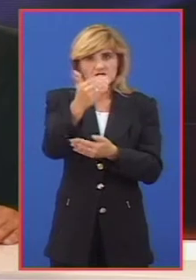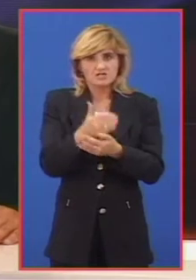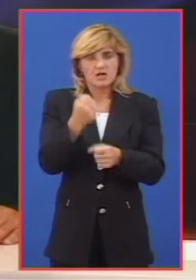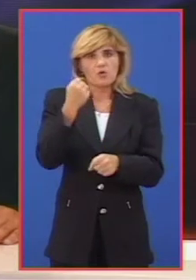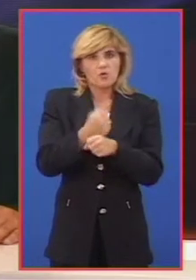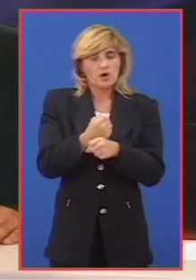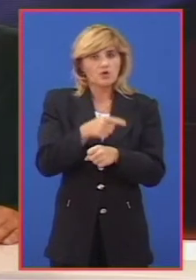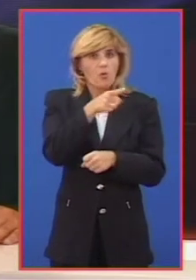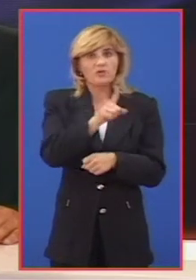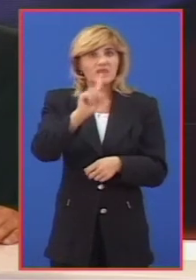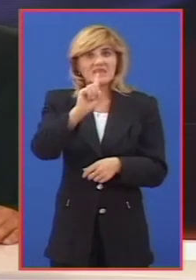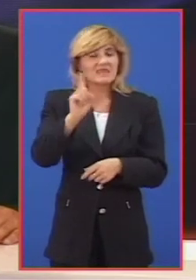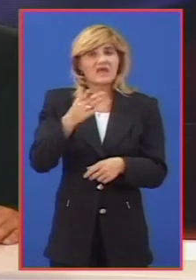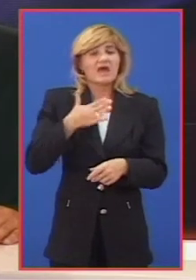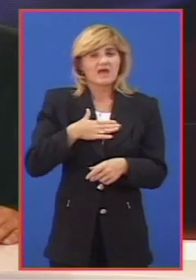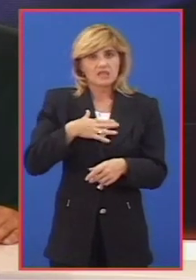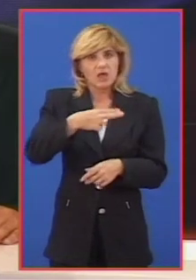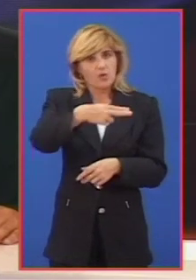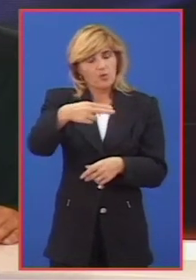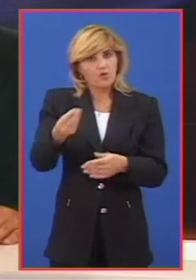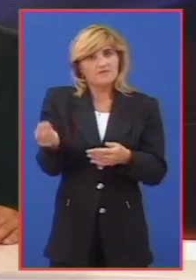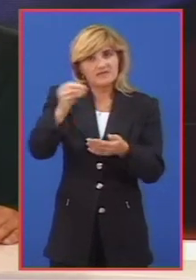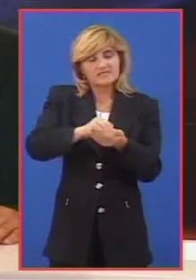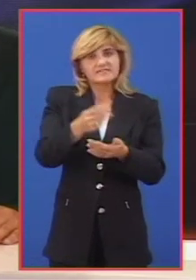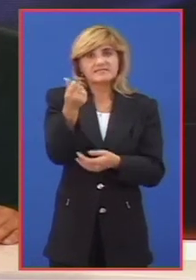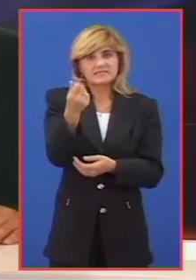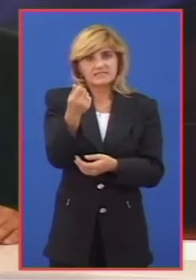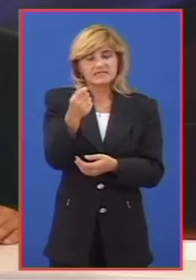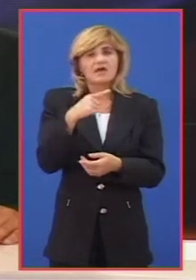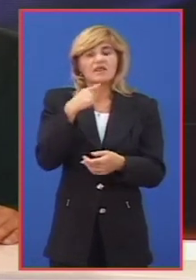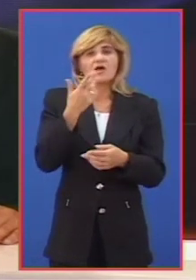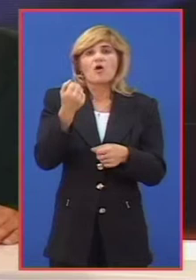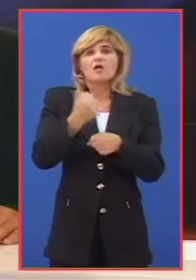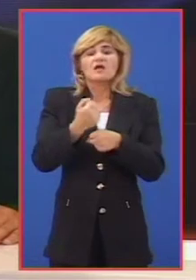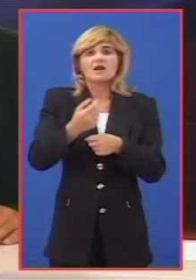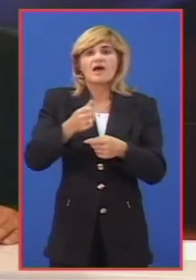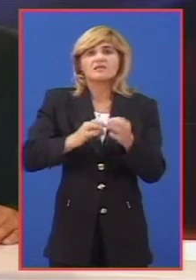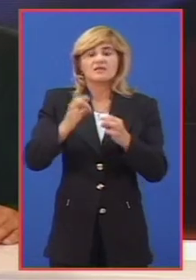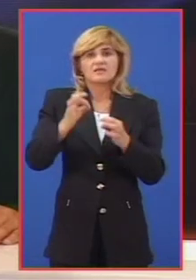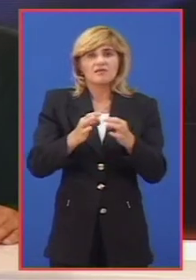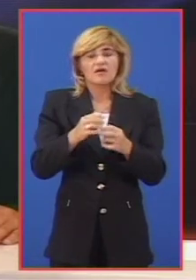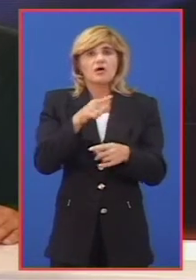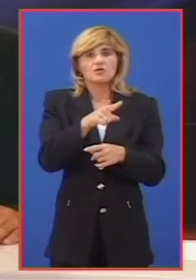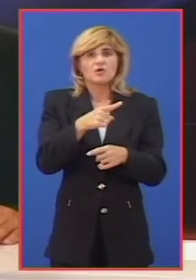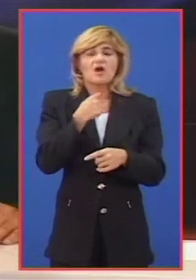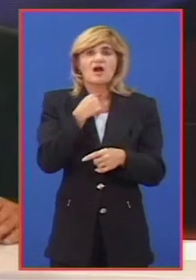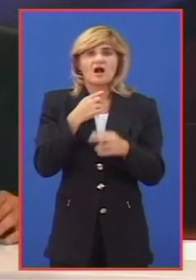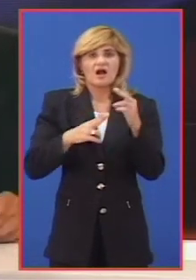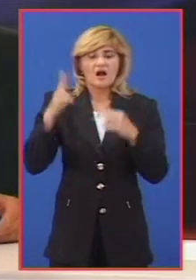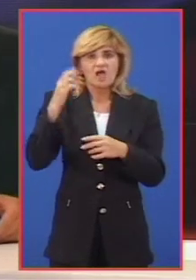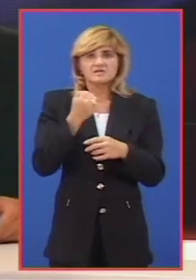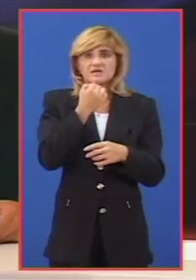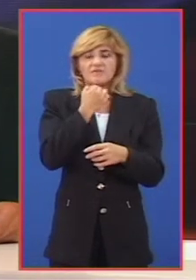poslodavac nije hteo da u kolektivnom ugovoru stoji cena i koeficijent rada. Iz tog razloga oglasio se i odbor